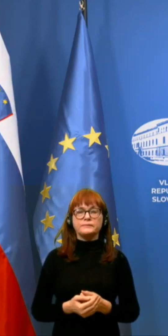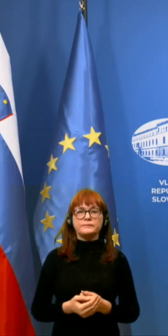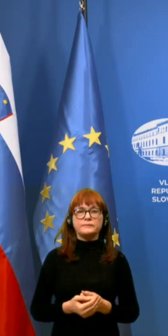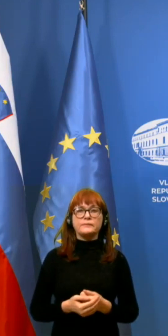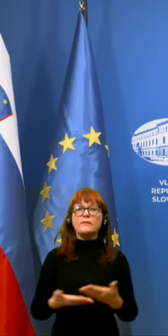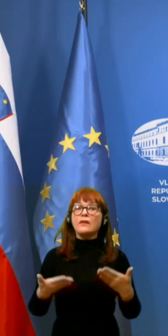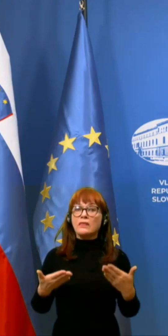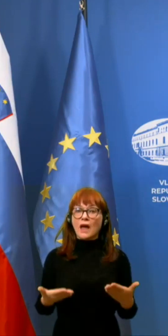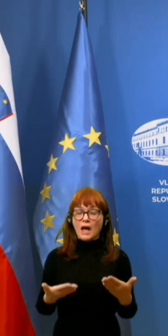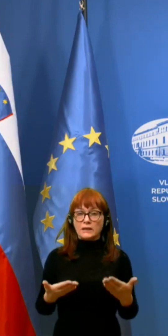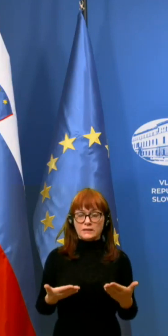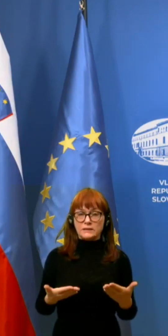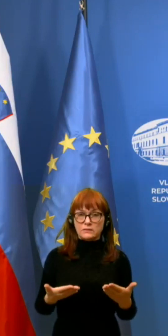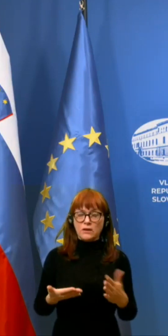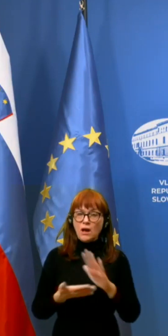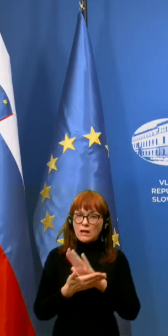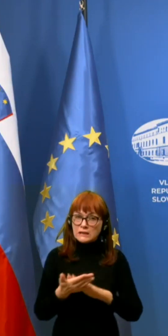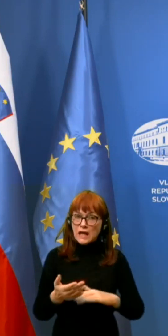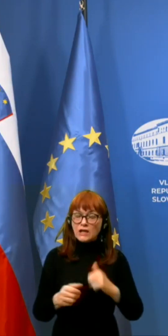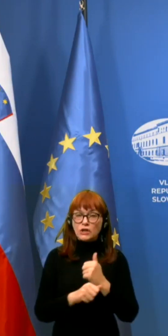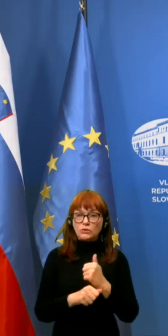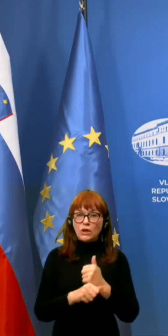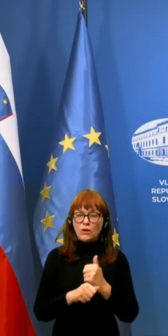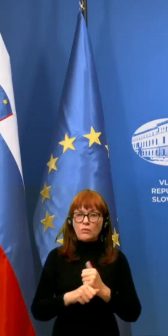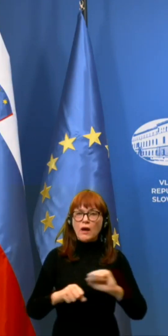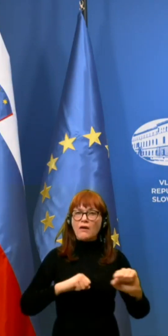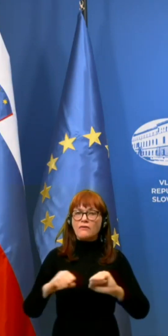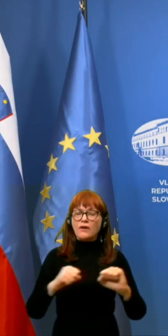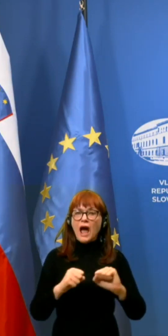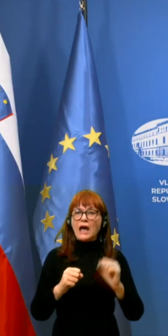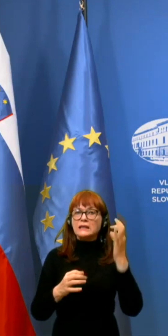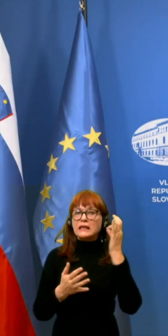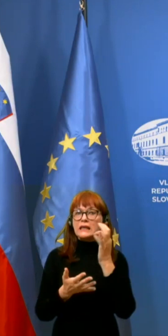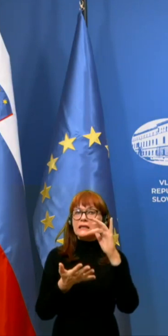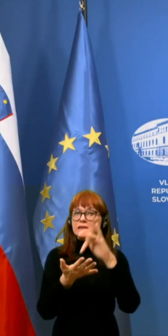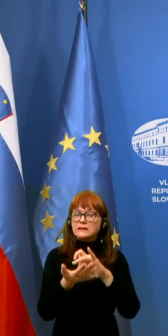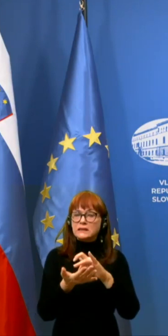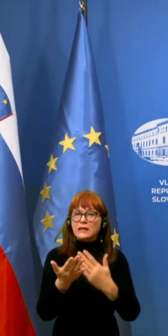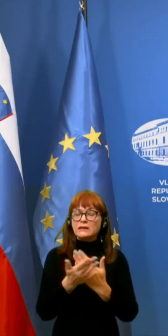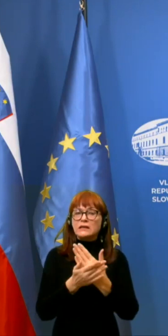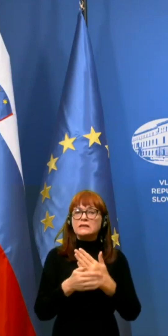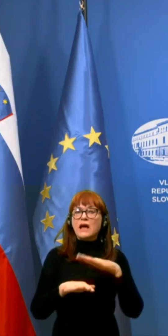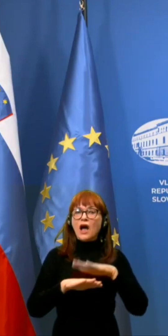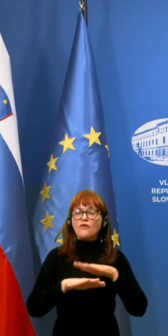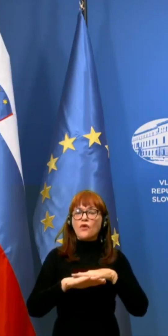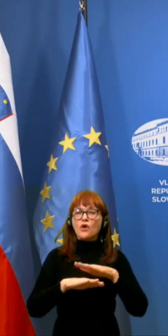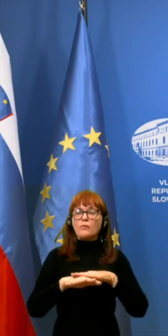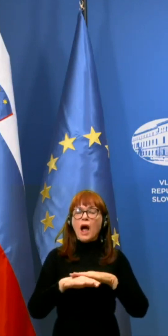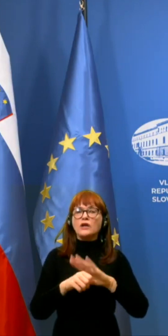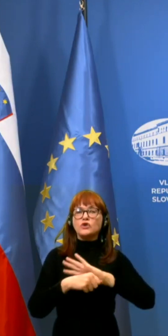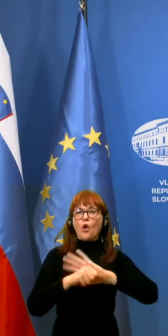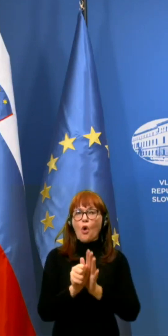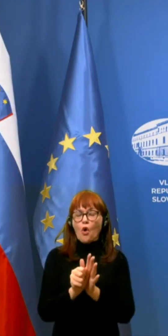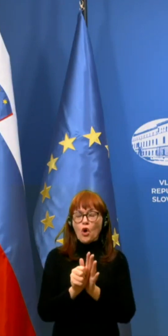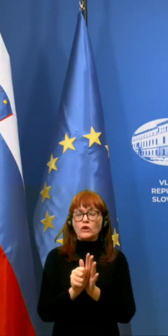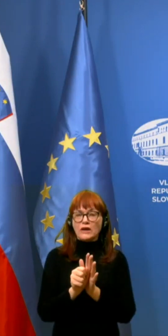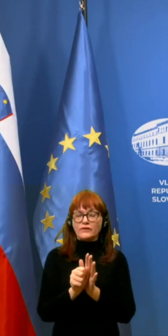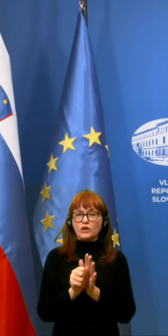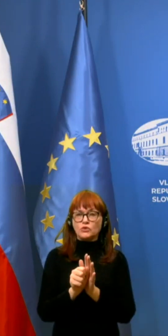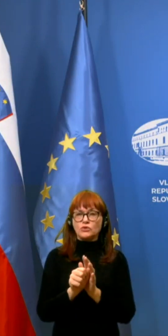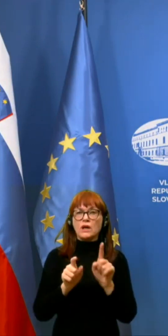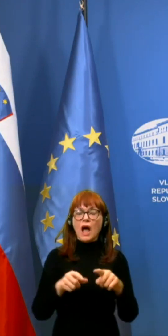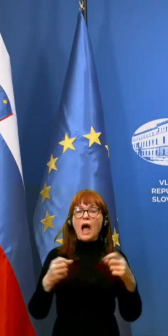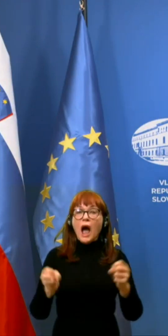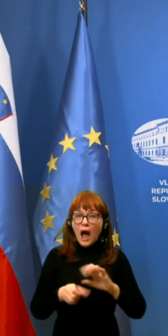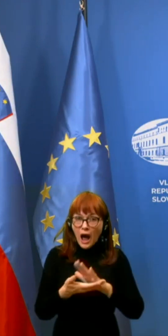Danes je začel delovati vladni klični centr z informacijami o koronavirusu. Njegovo